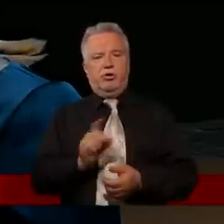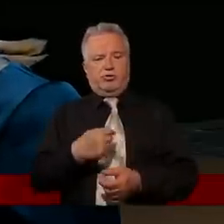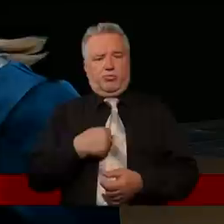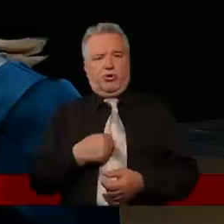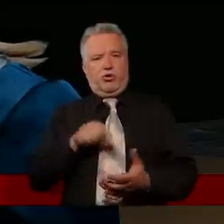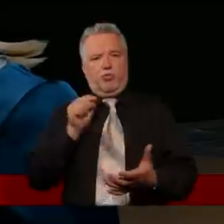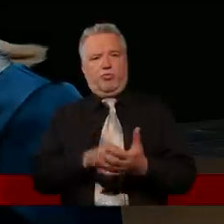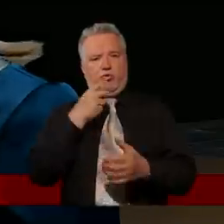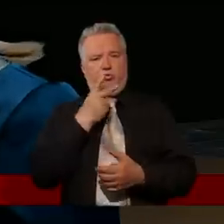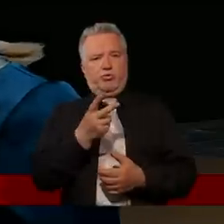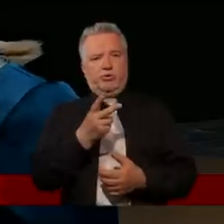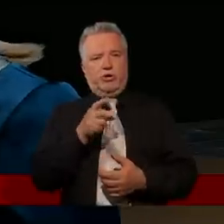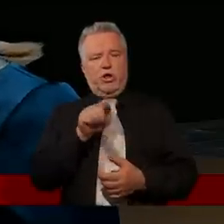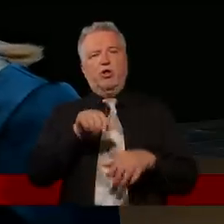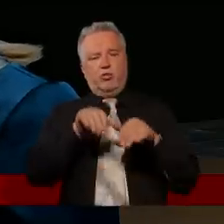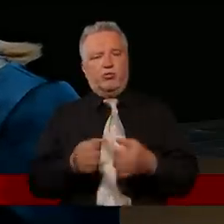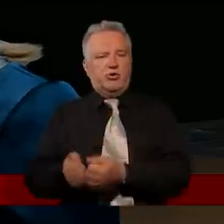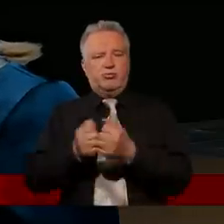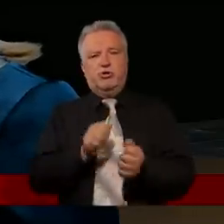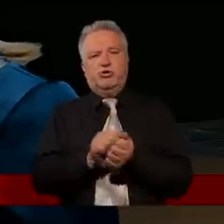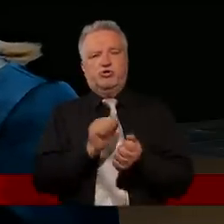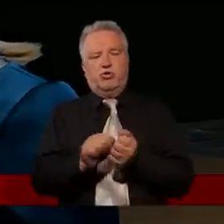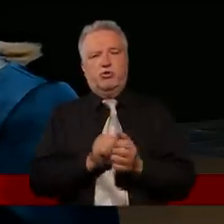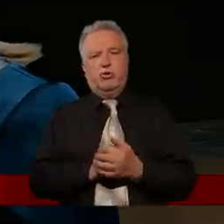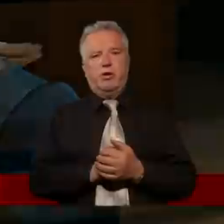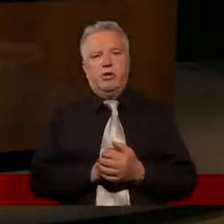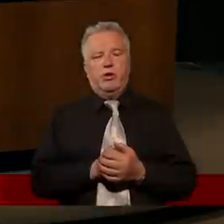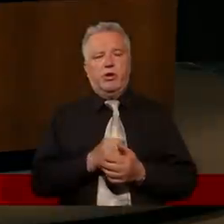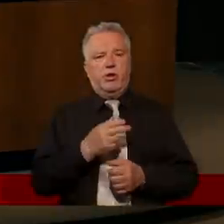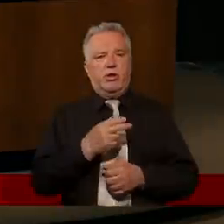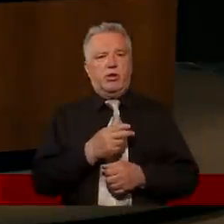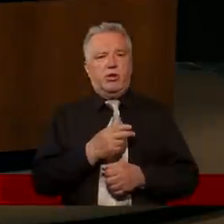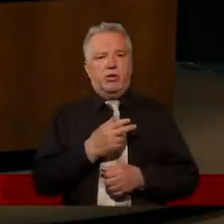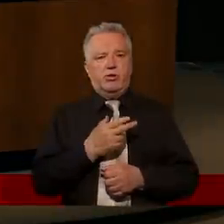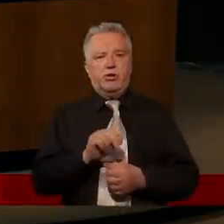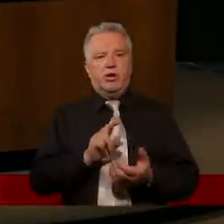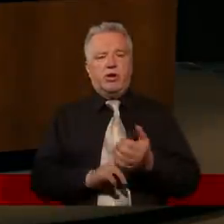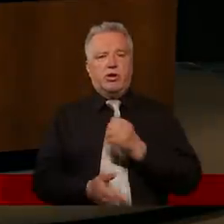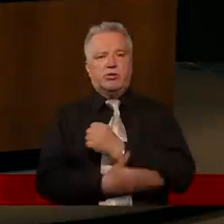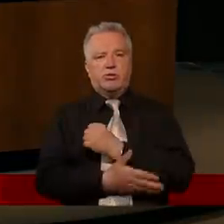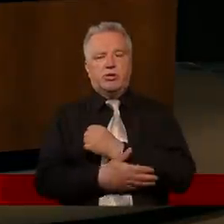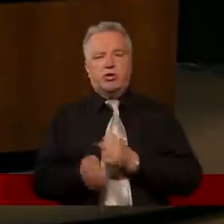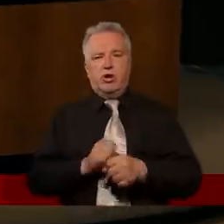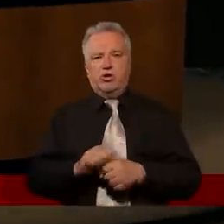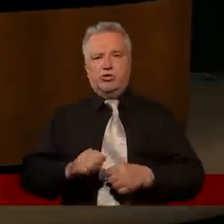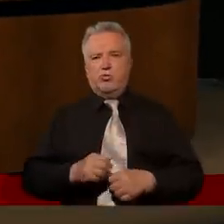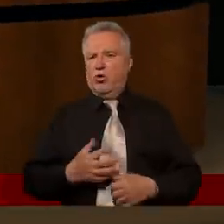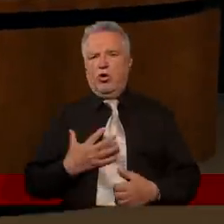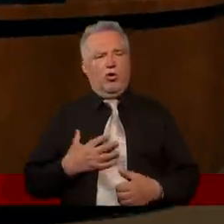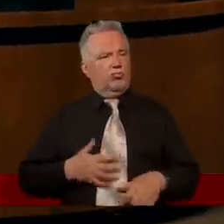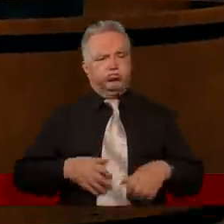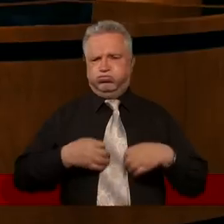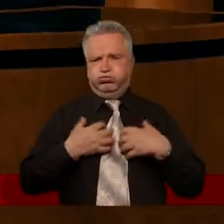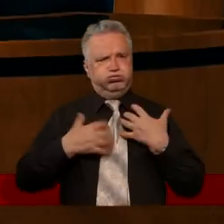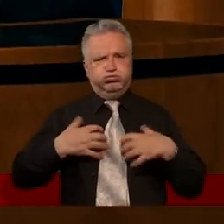perspektywy, może to naprawdę więcej szkody niż pożytku przynieść. Na pewno nie na zasadzie, że pałam świętym oburzeniem i muszę